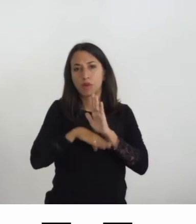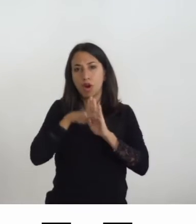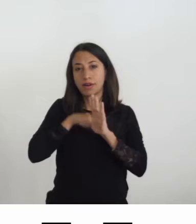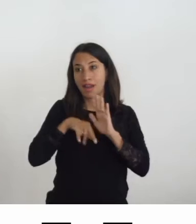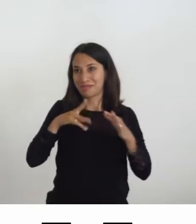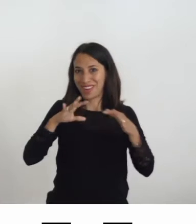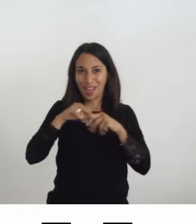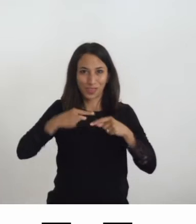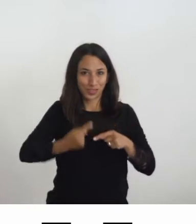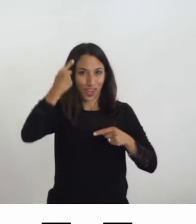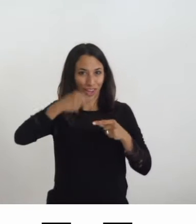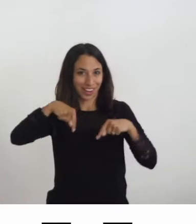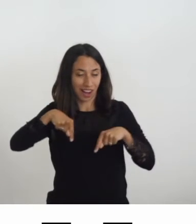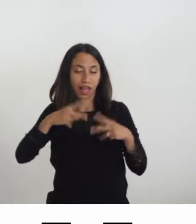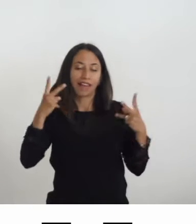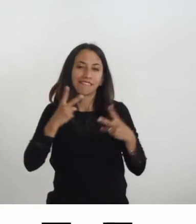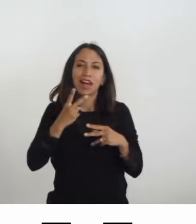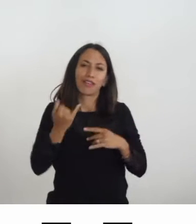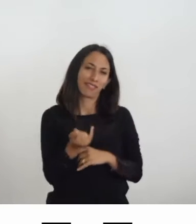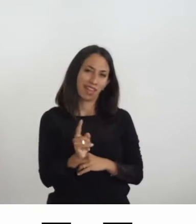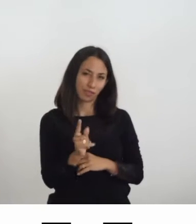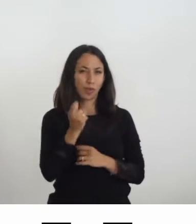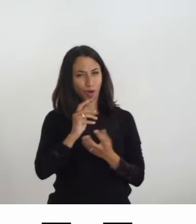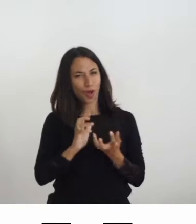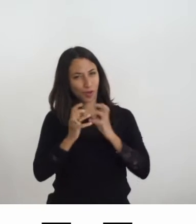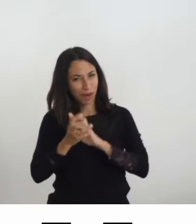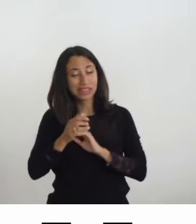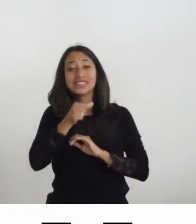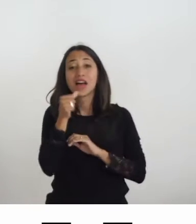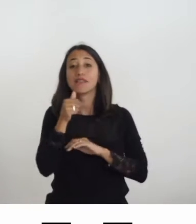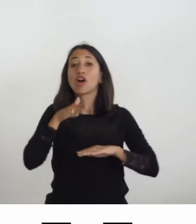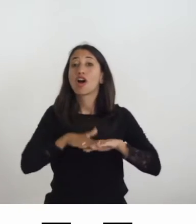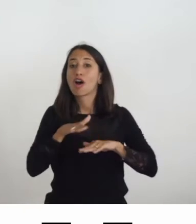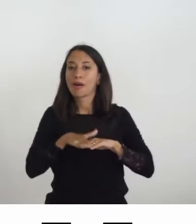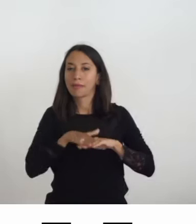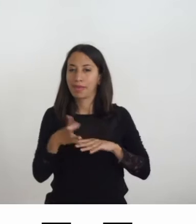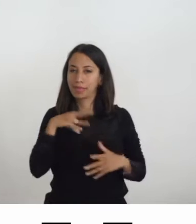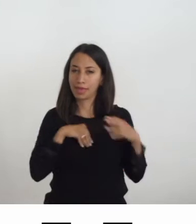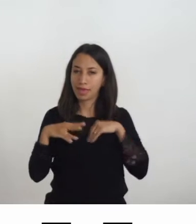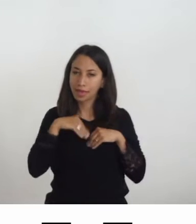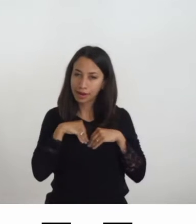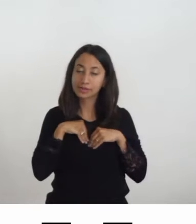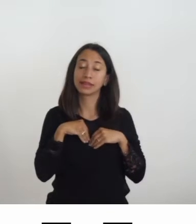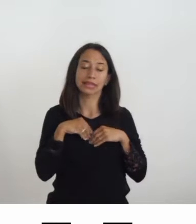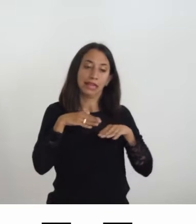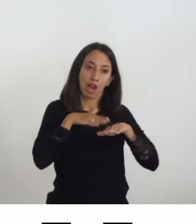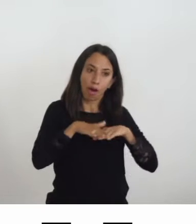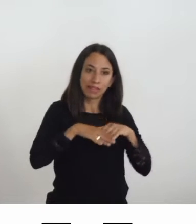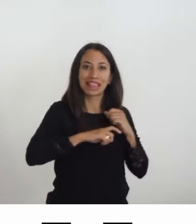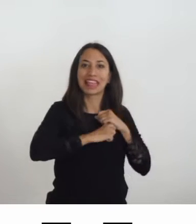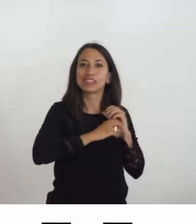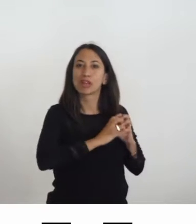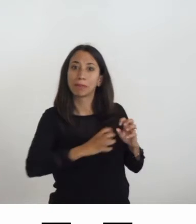giorni è complesso, richiede competenze che hanno diverse sfaccettature disciplinari.